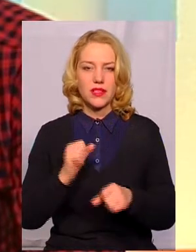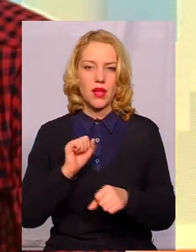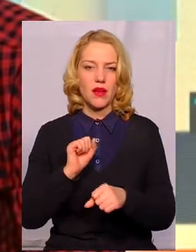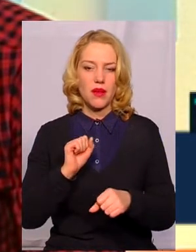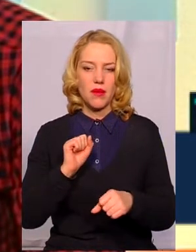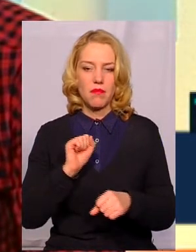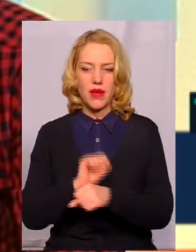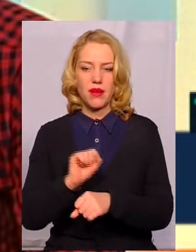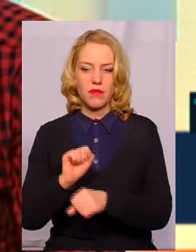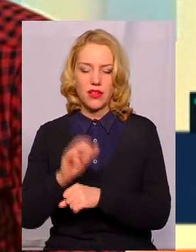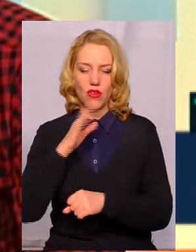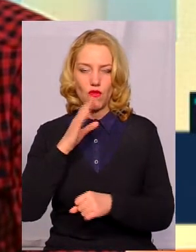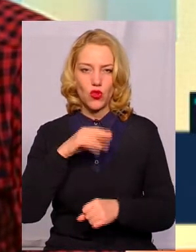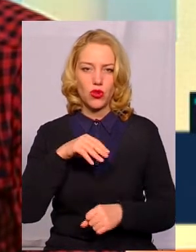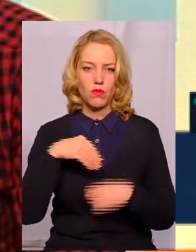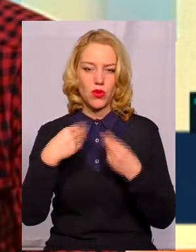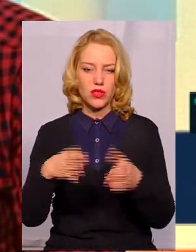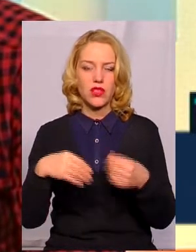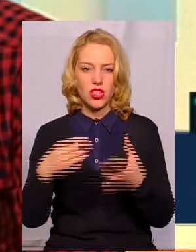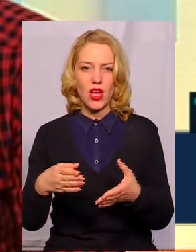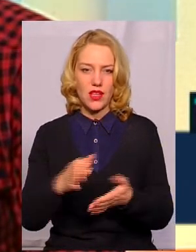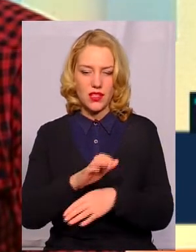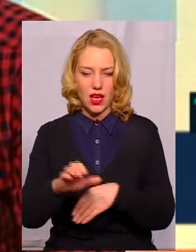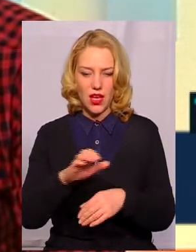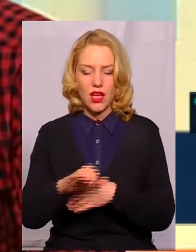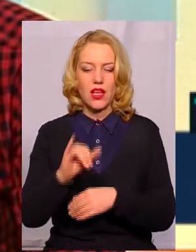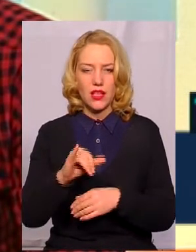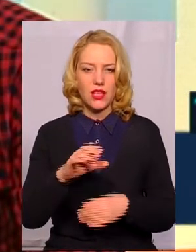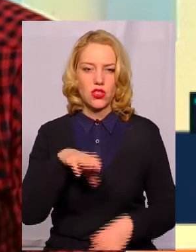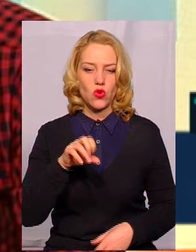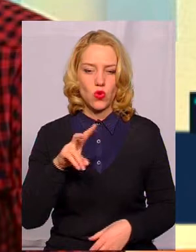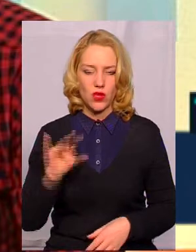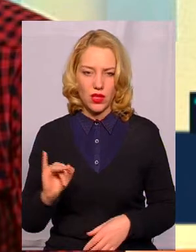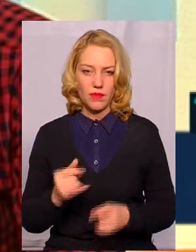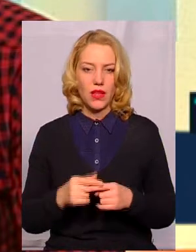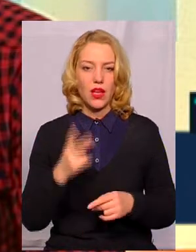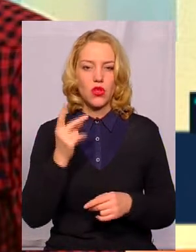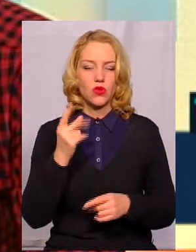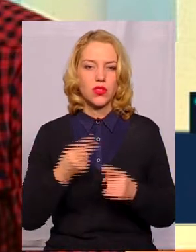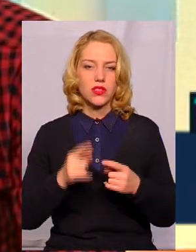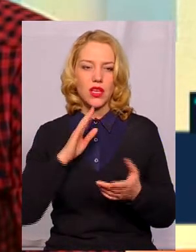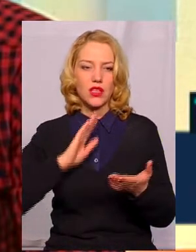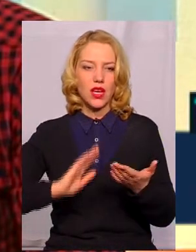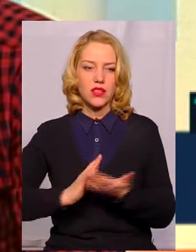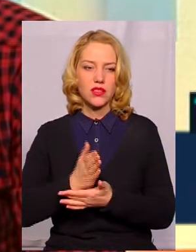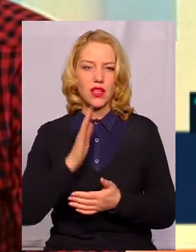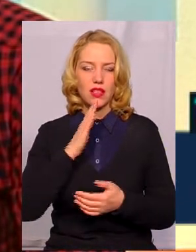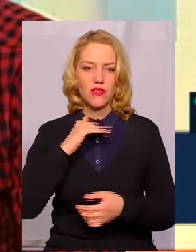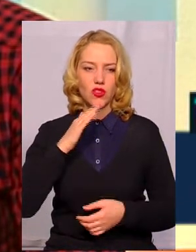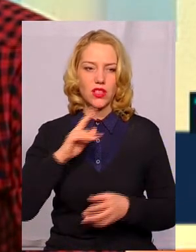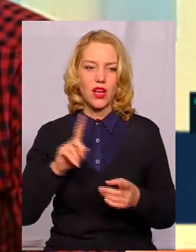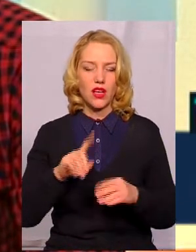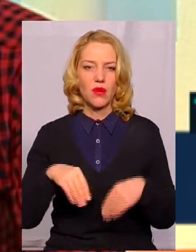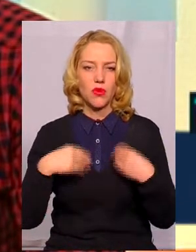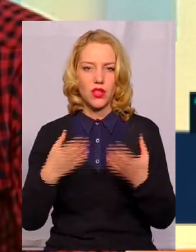водопостачання, водовідведення, тобто надання регулярно цих всіх послуг. Другий – це якість, в даному випадку, це якість води,